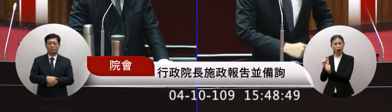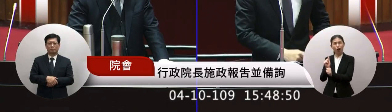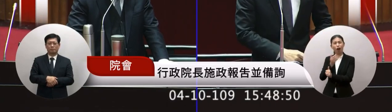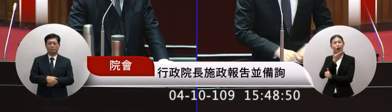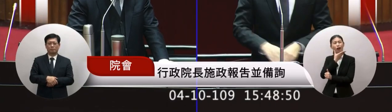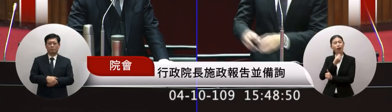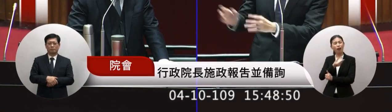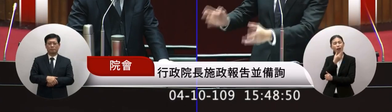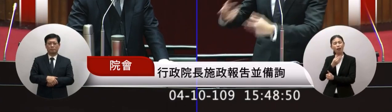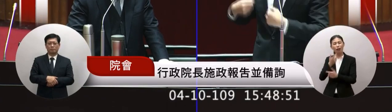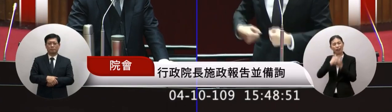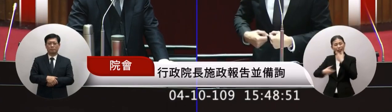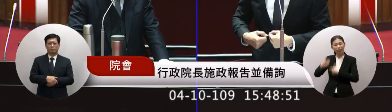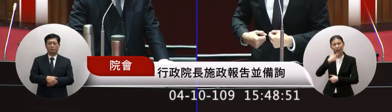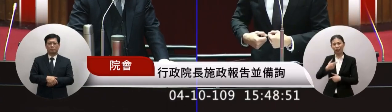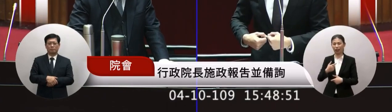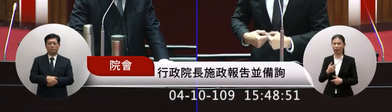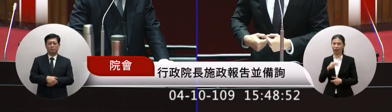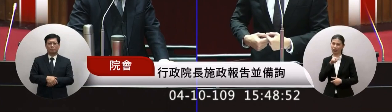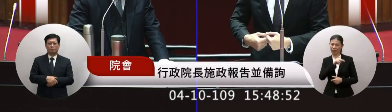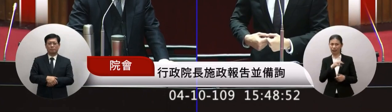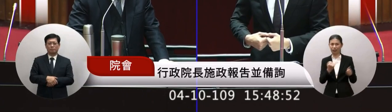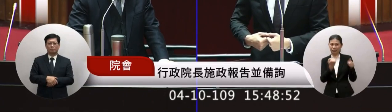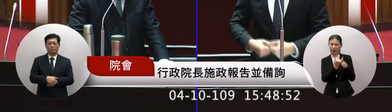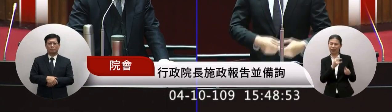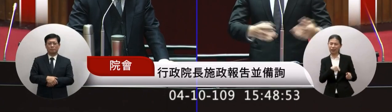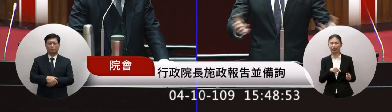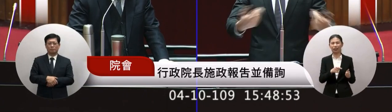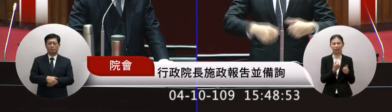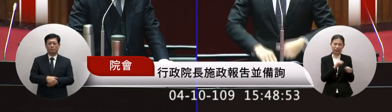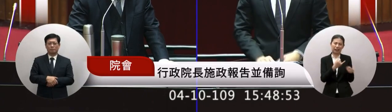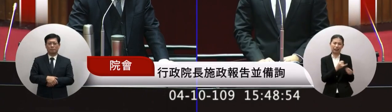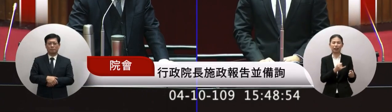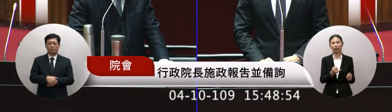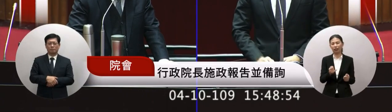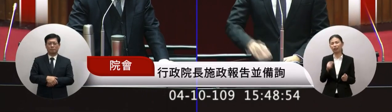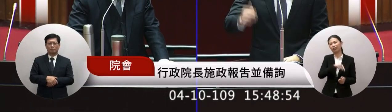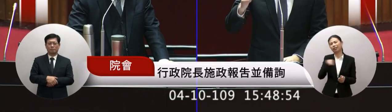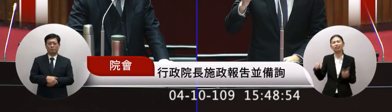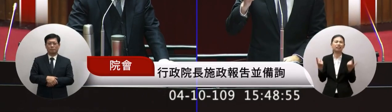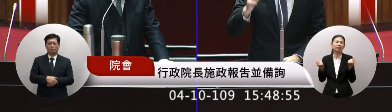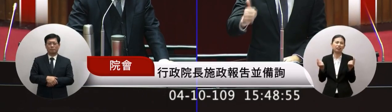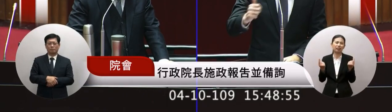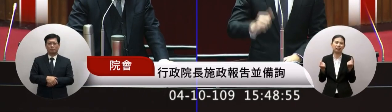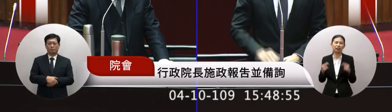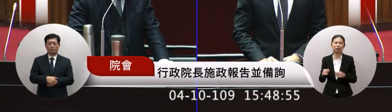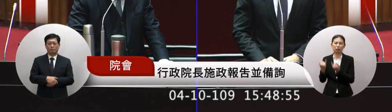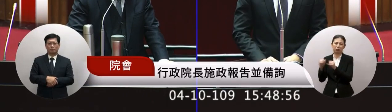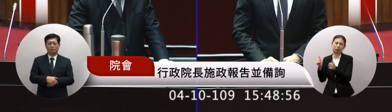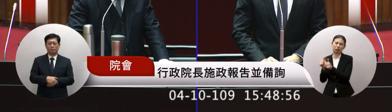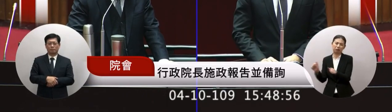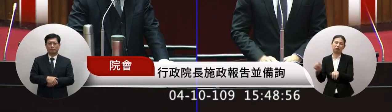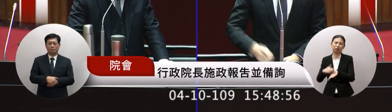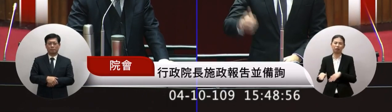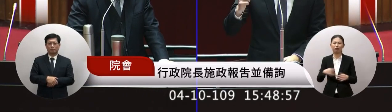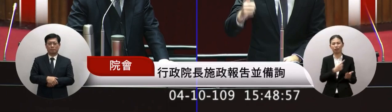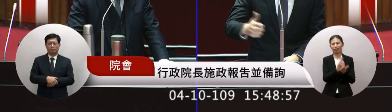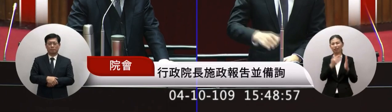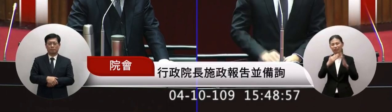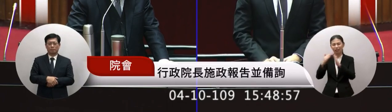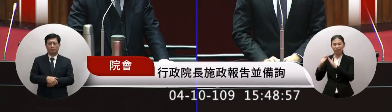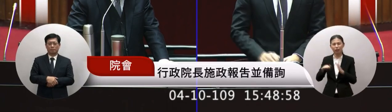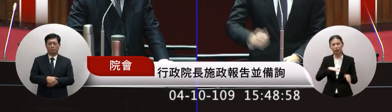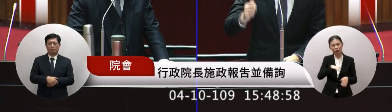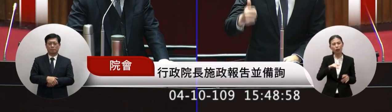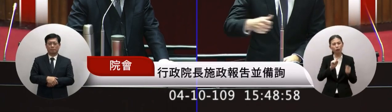很幸福跟我們異性的比較有問題結果其實都一樣每一個家庭都一樣會遇